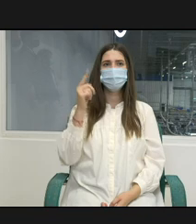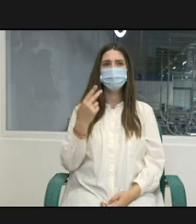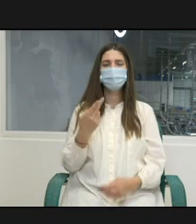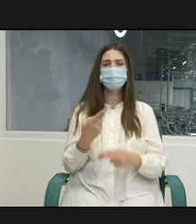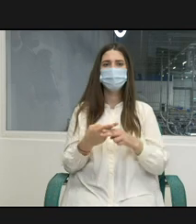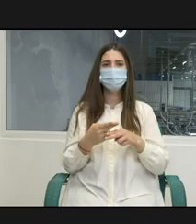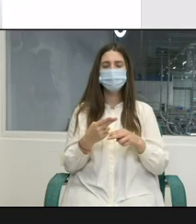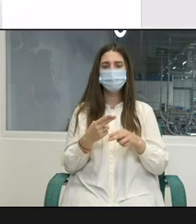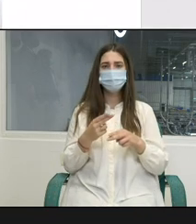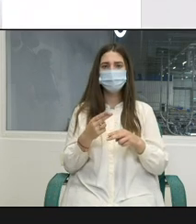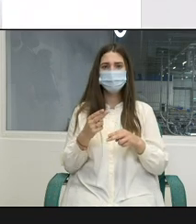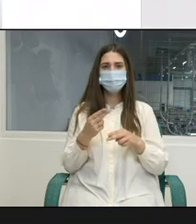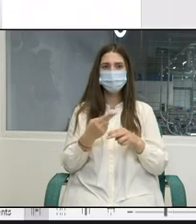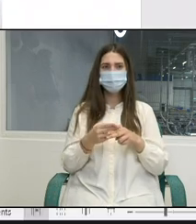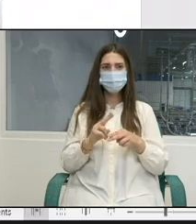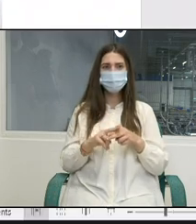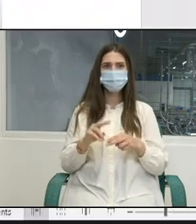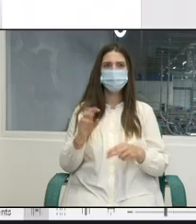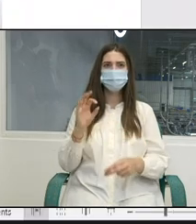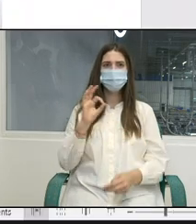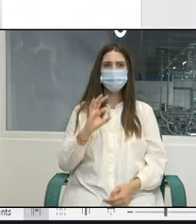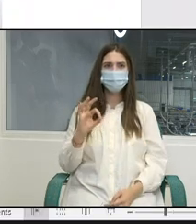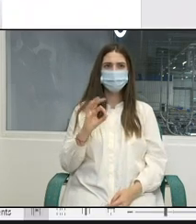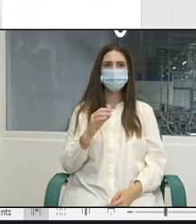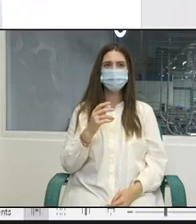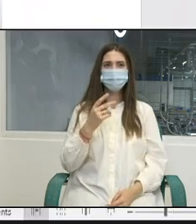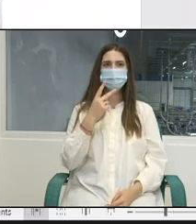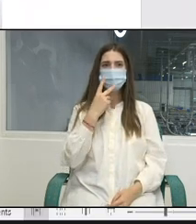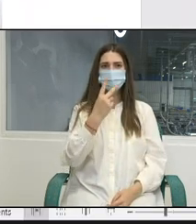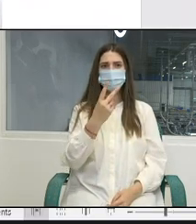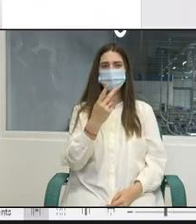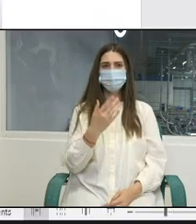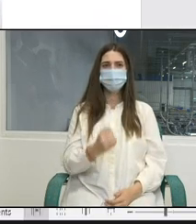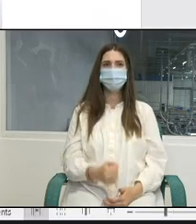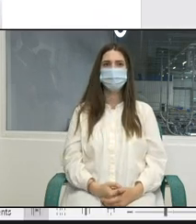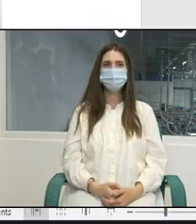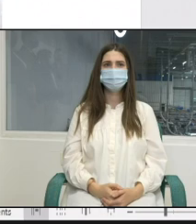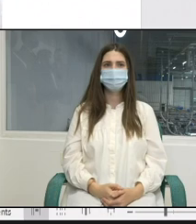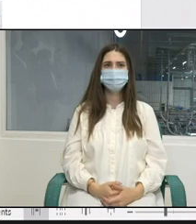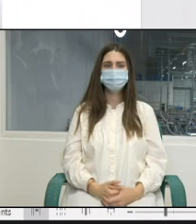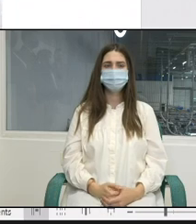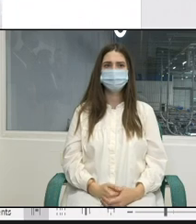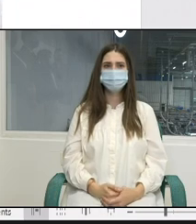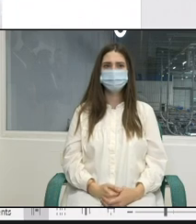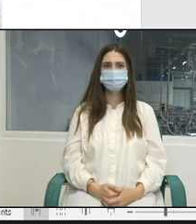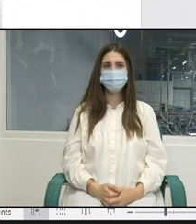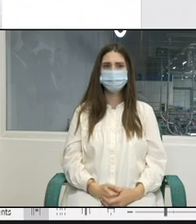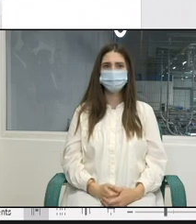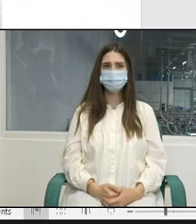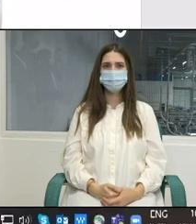despre acest program și am să încerc să partajez ecranul meu în paralel. Să vă dau așa o idee despre programul nostru.